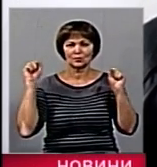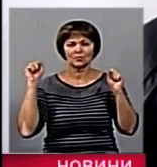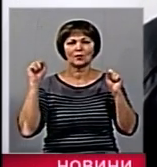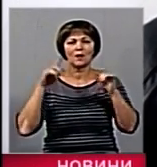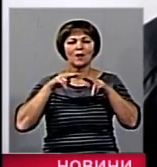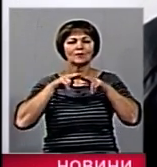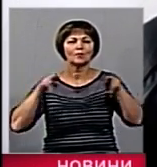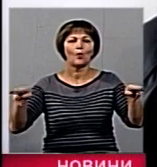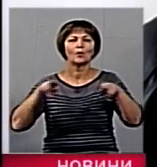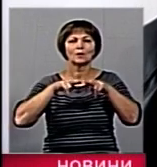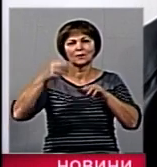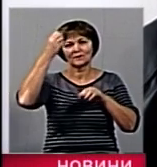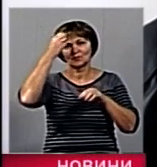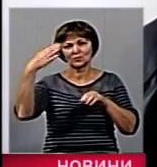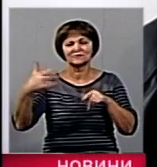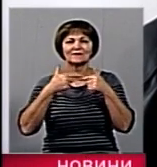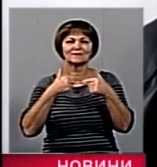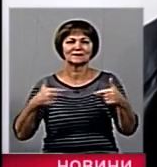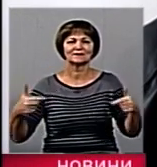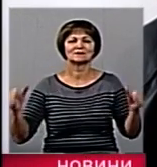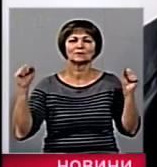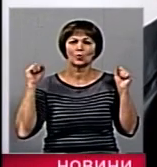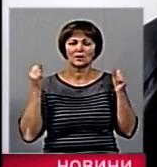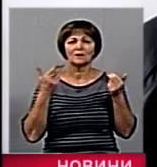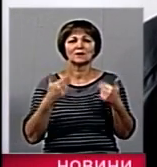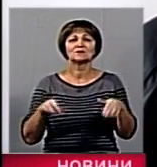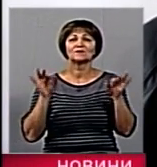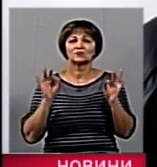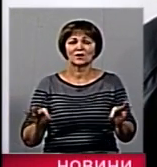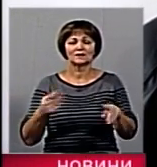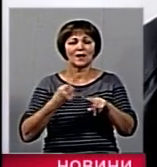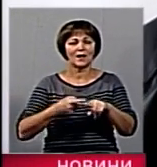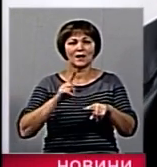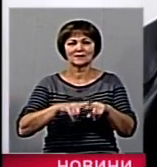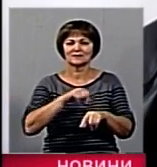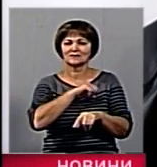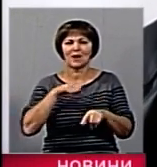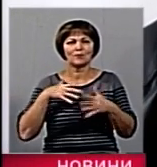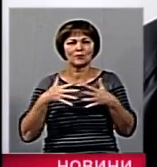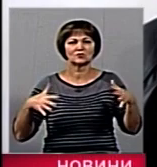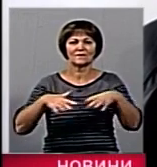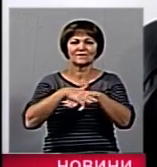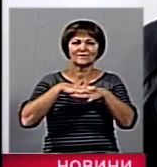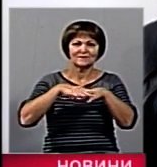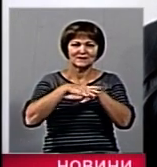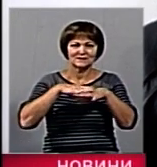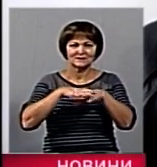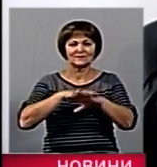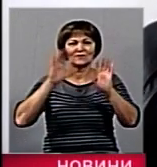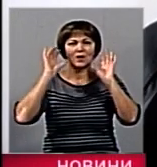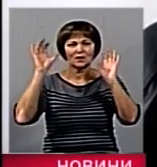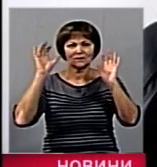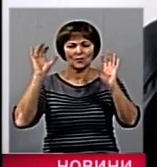Культивуються види спорту різні, ну звичайно найбільше це самі масовий волейбол, футбол, дуже у нас